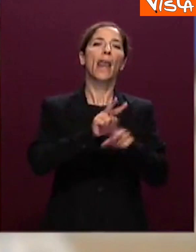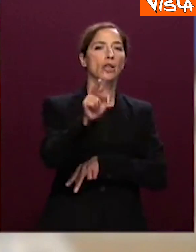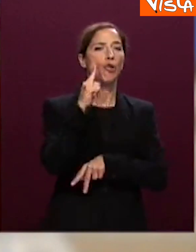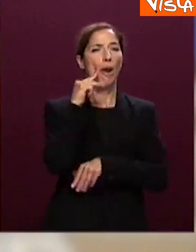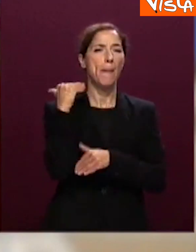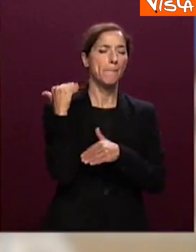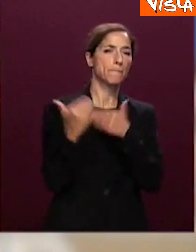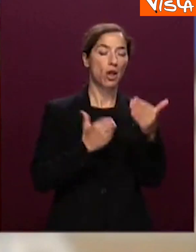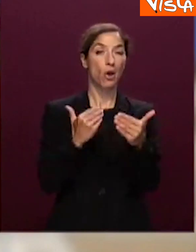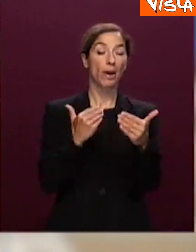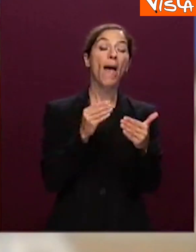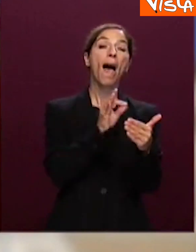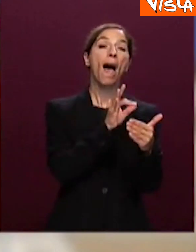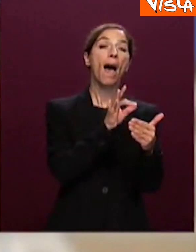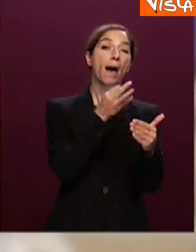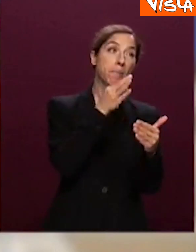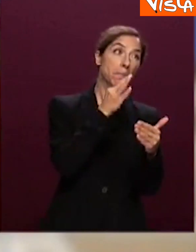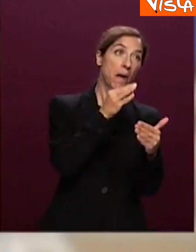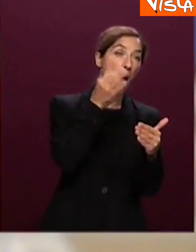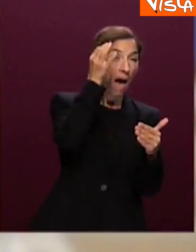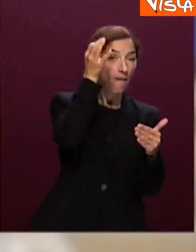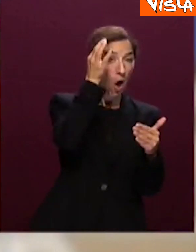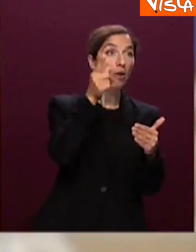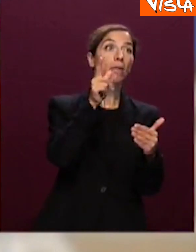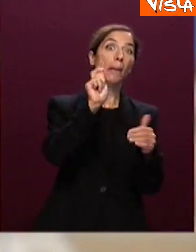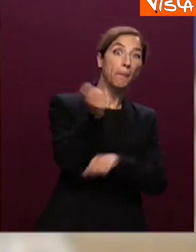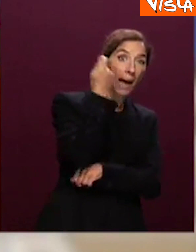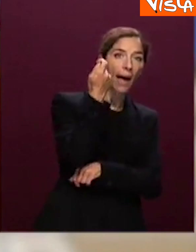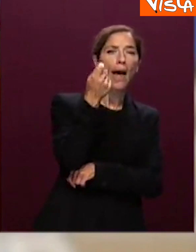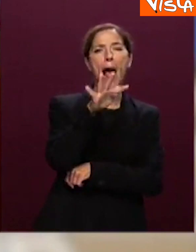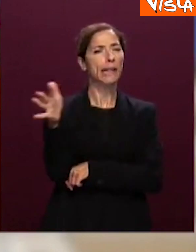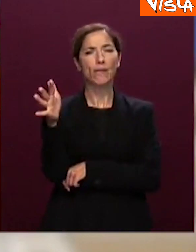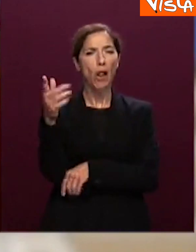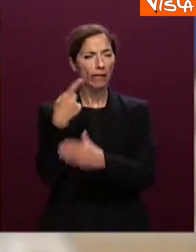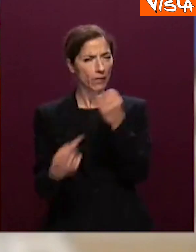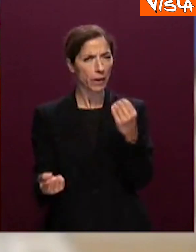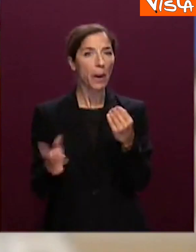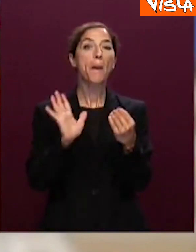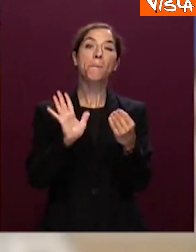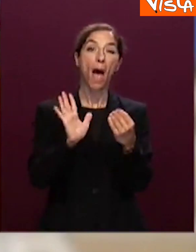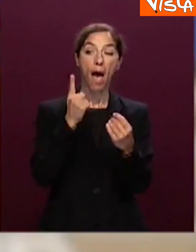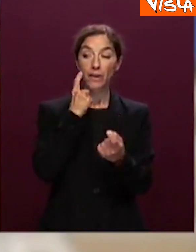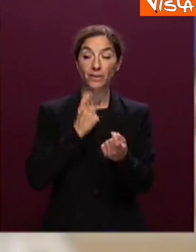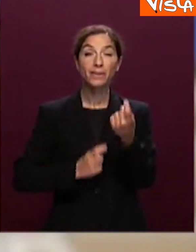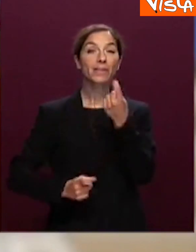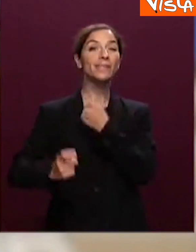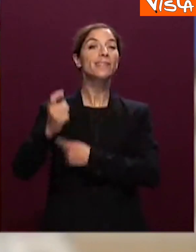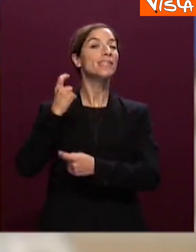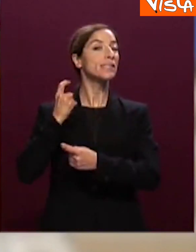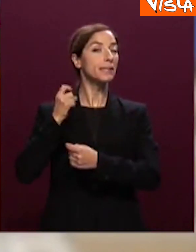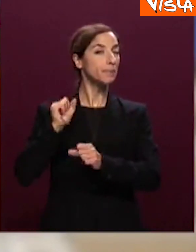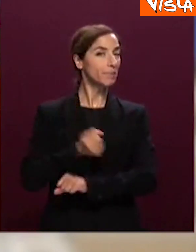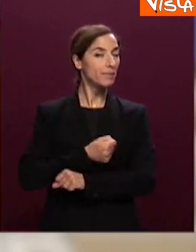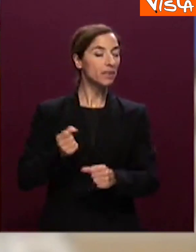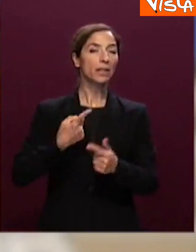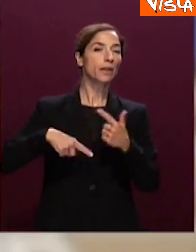A volte riusciremo, a volte falliremo, ma state certi che non indietreggeremo, non getteremo la spugna,